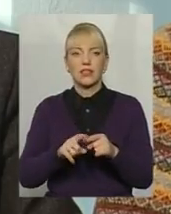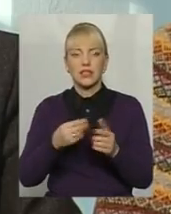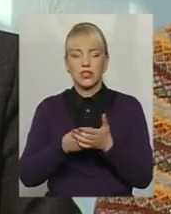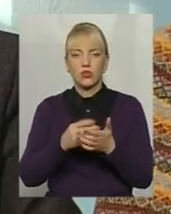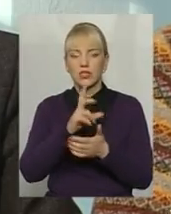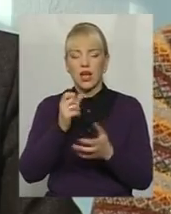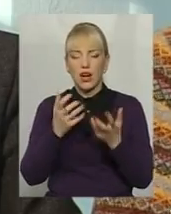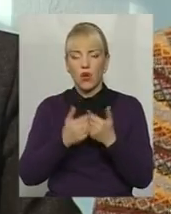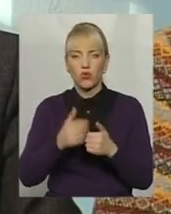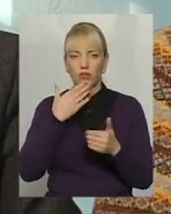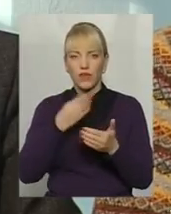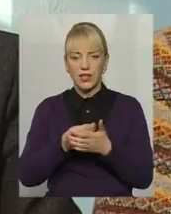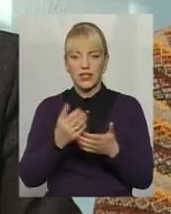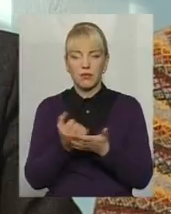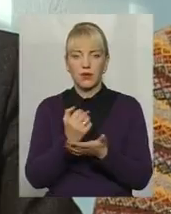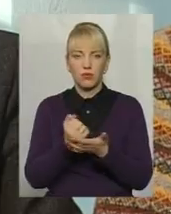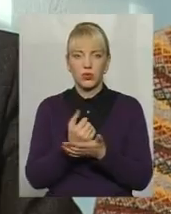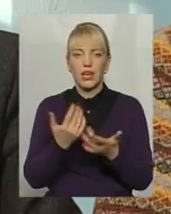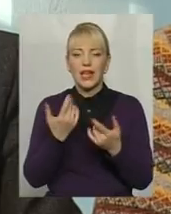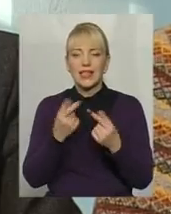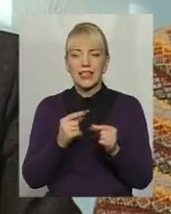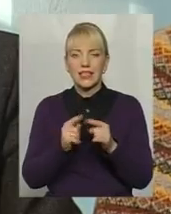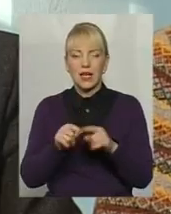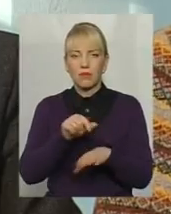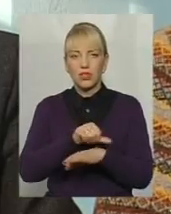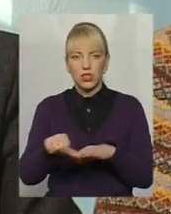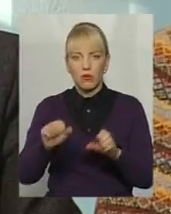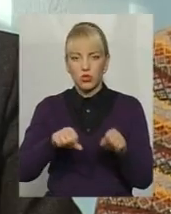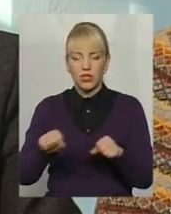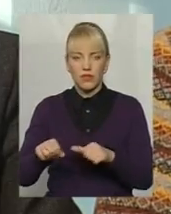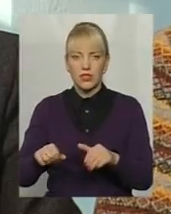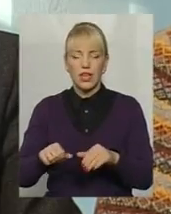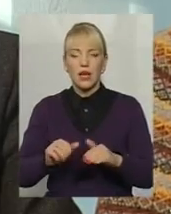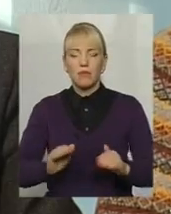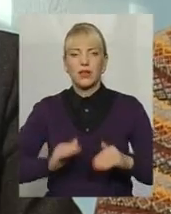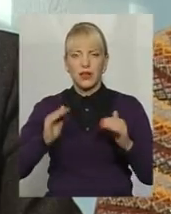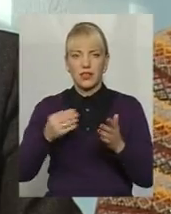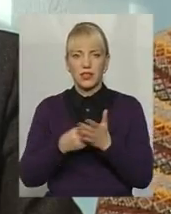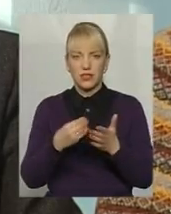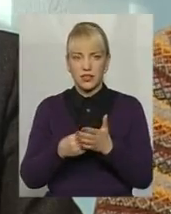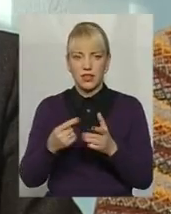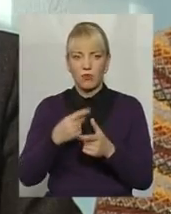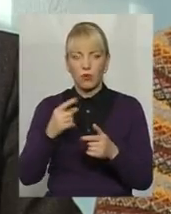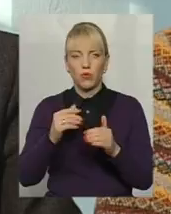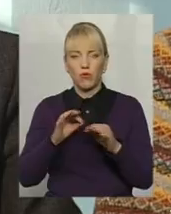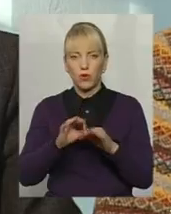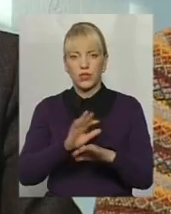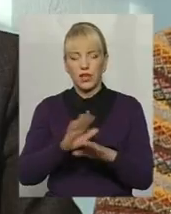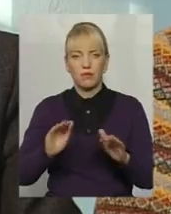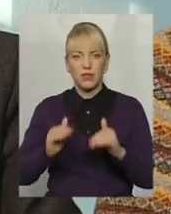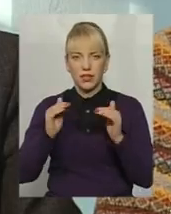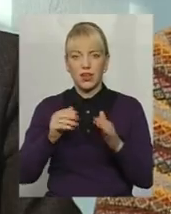власних прибутків. Де ця мажа можливості мінімізувати підняття цін, або її не проводити підняття цін, залежить від